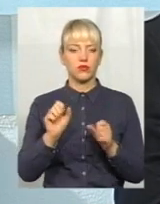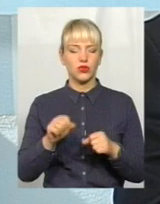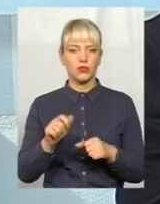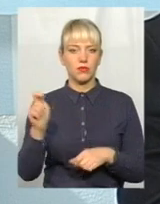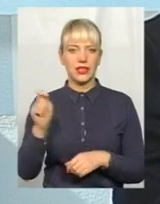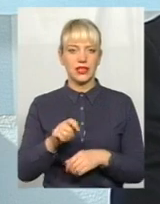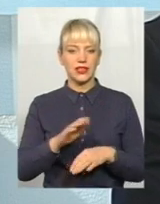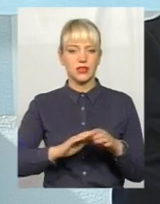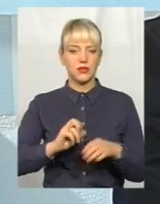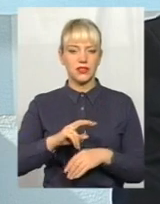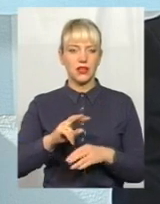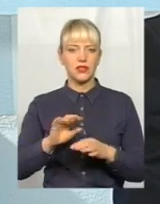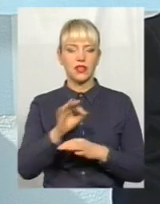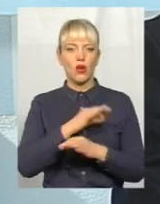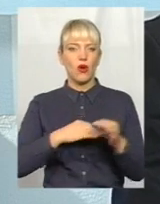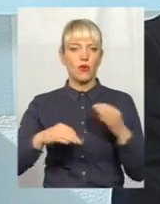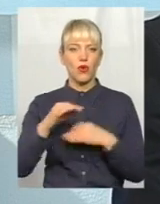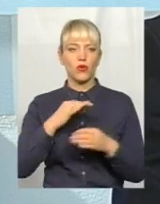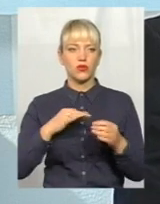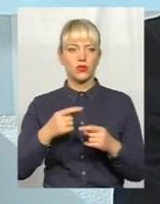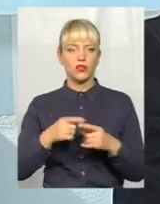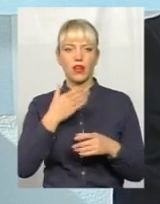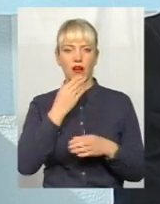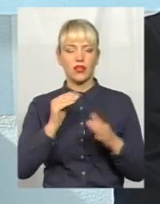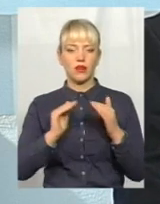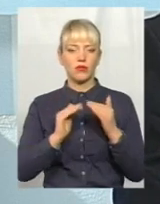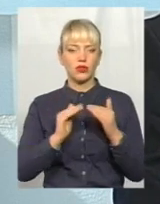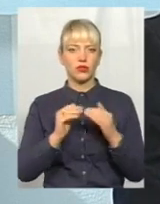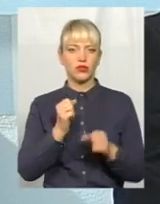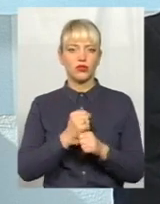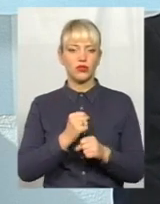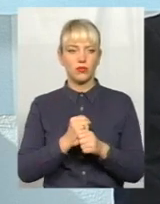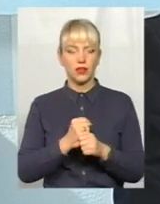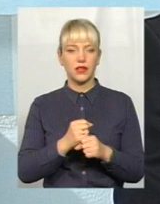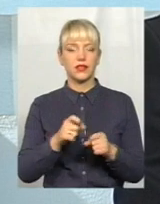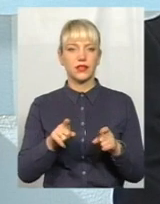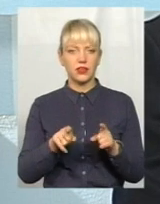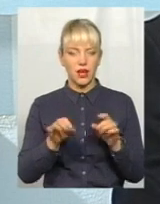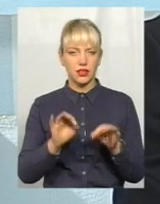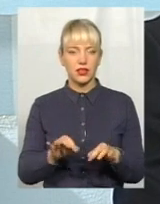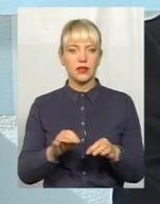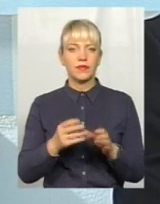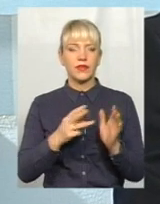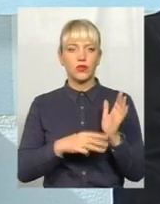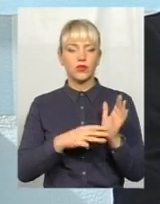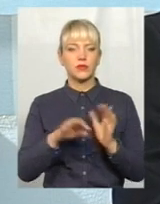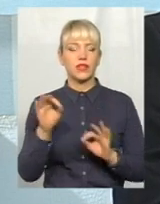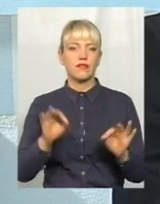спеціаліст туди, проконсультувати. Гарний будиночок потім вони зробили. Так, 80%